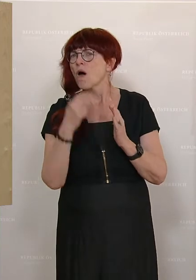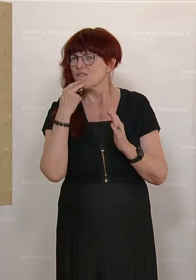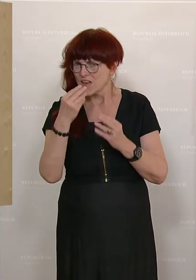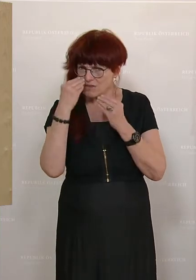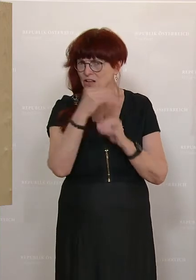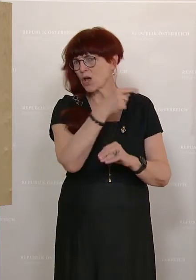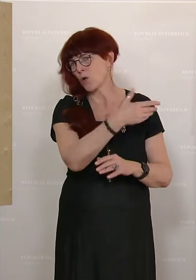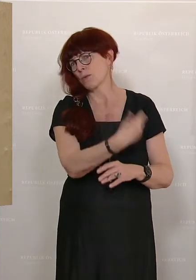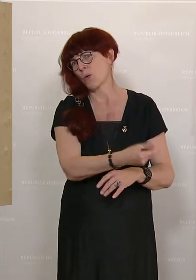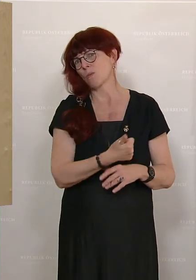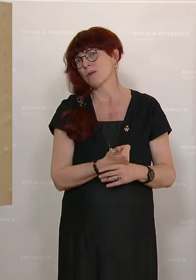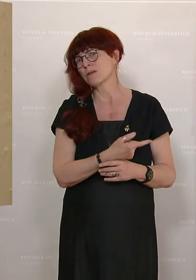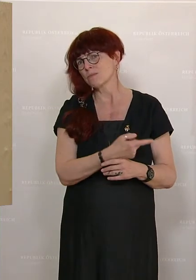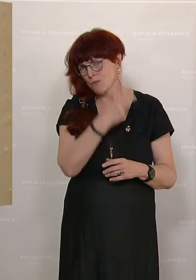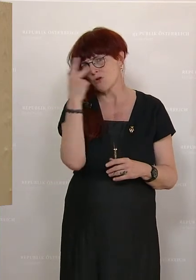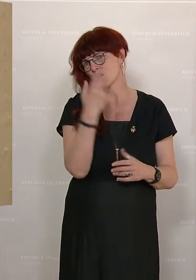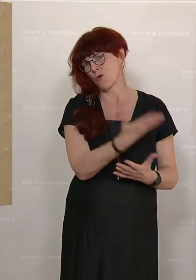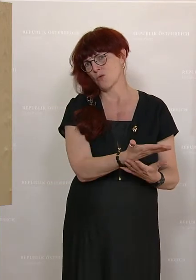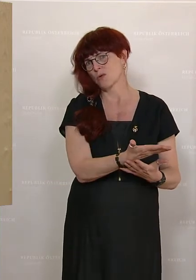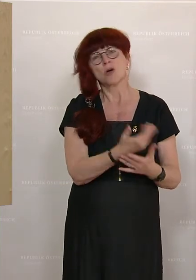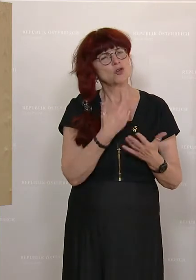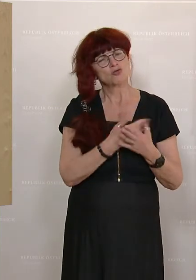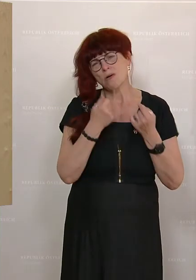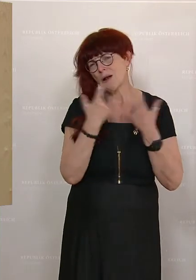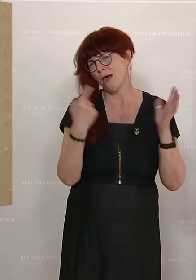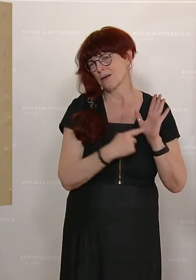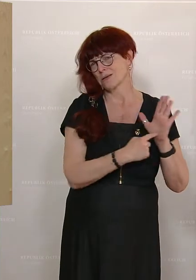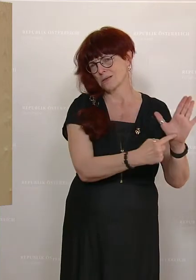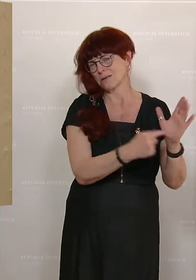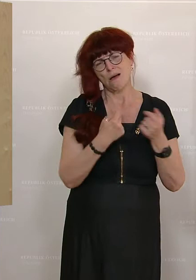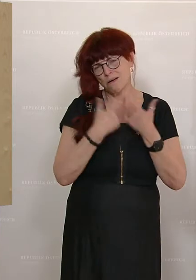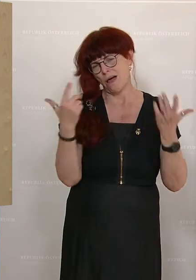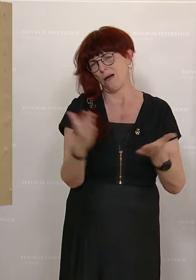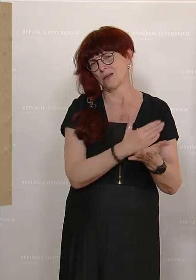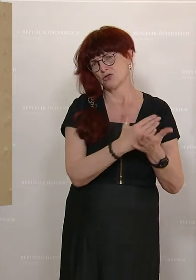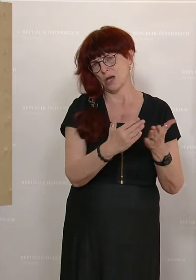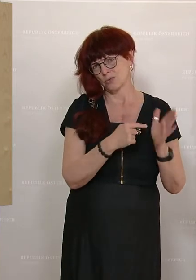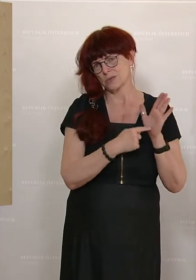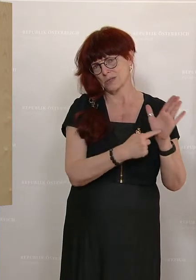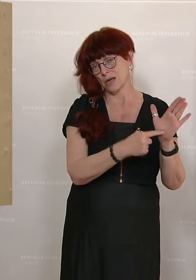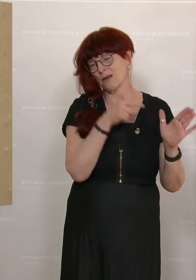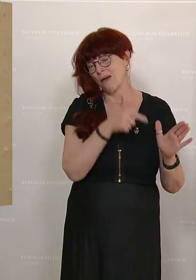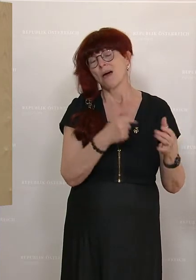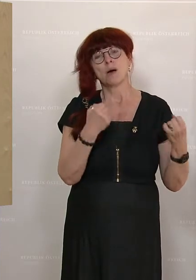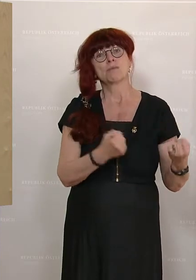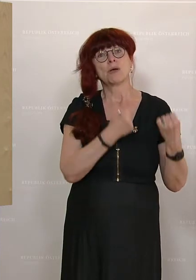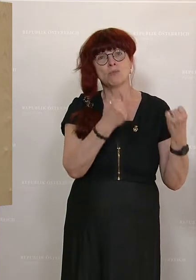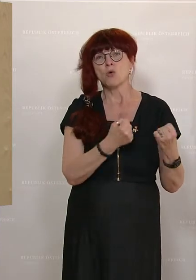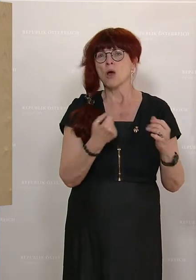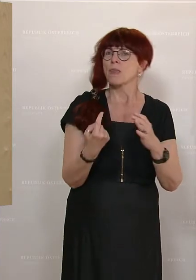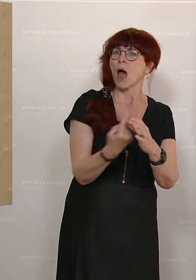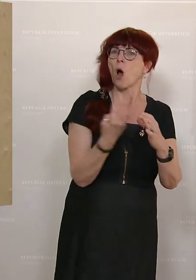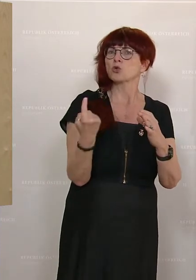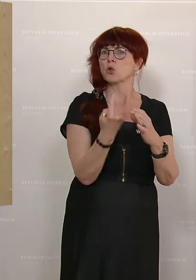eine Verantwortungsrolle dort einnehmen wird. Das ist ein klares Votum, das ist eine klare Entscheidung und das zeigt auch, dass diese Bemühungen um